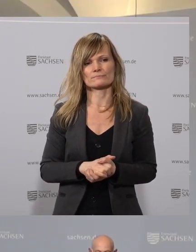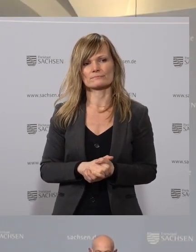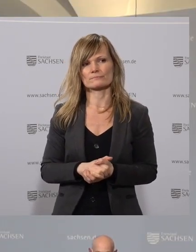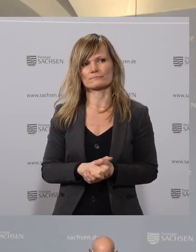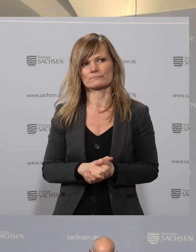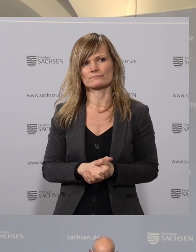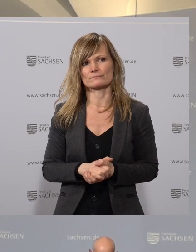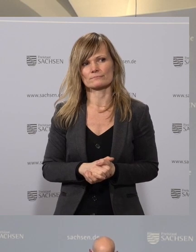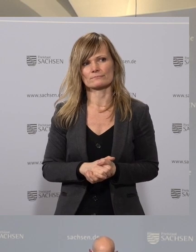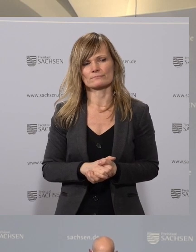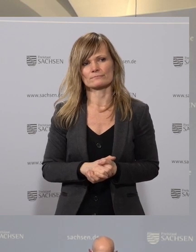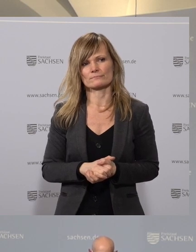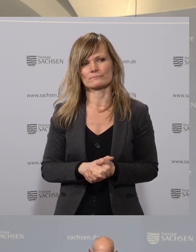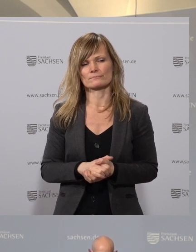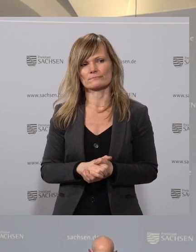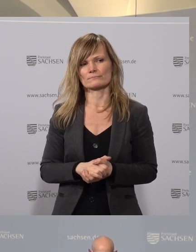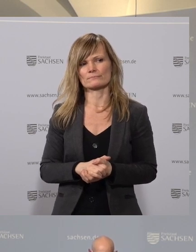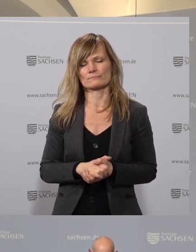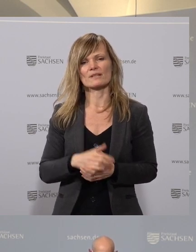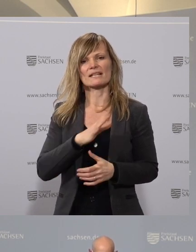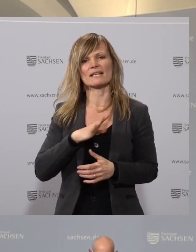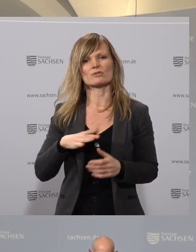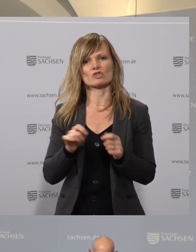Weitere Fragen? Bruna Saft, Sächsische Zeitung.